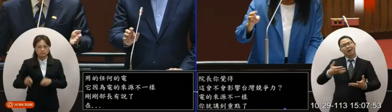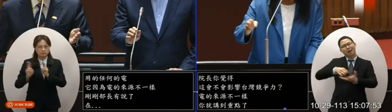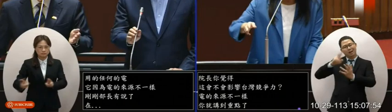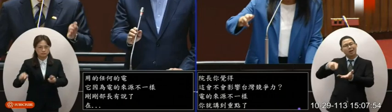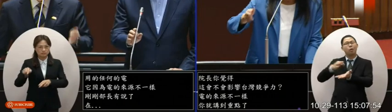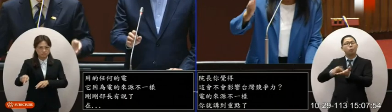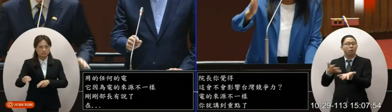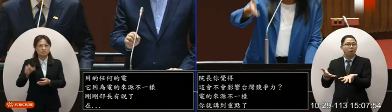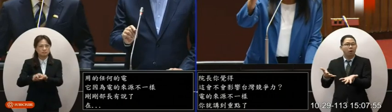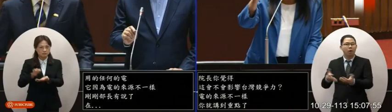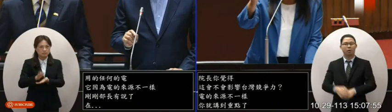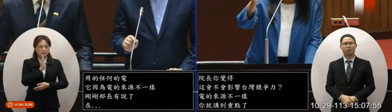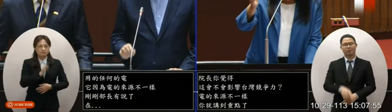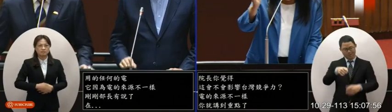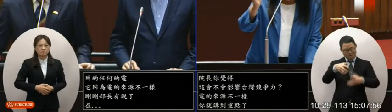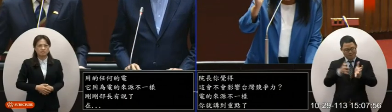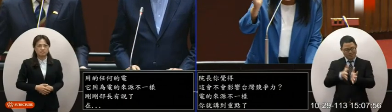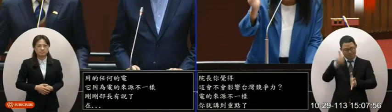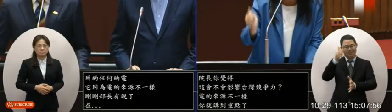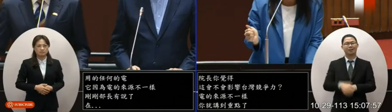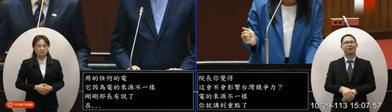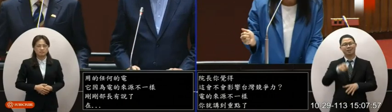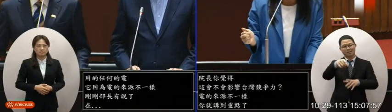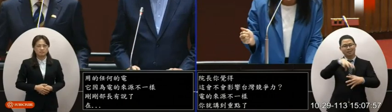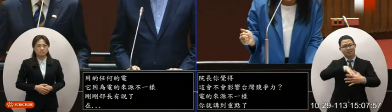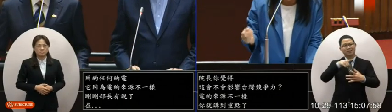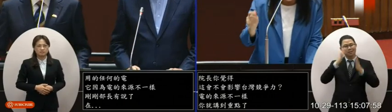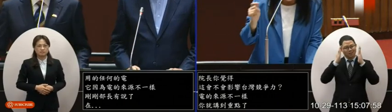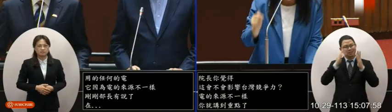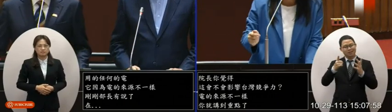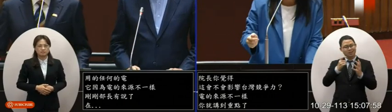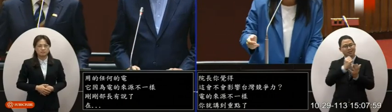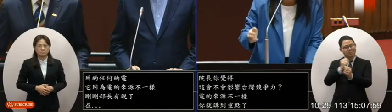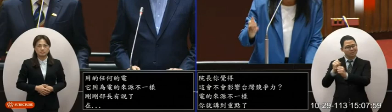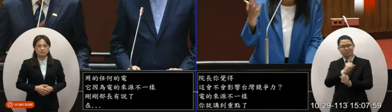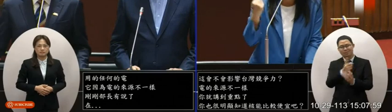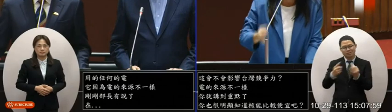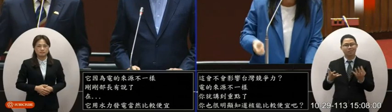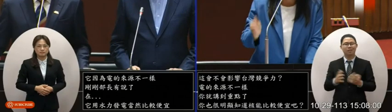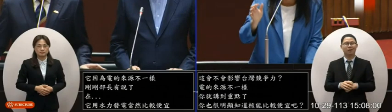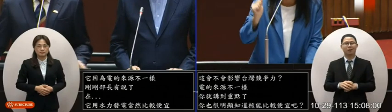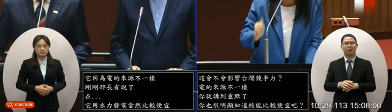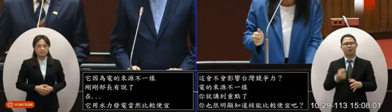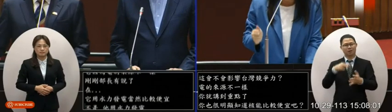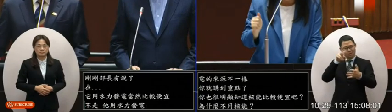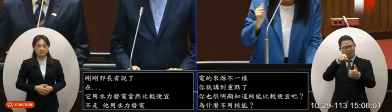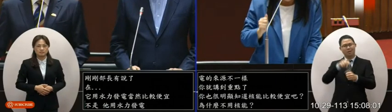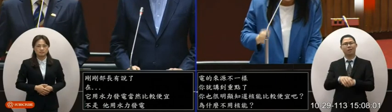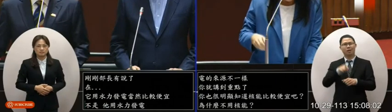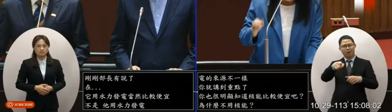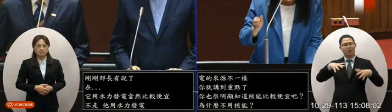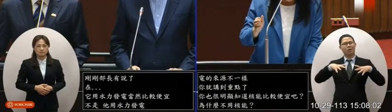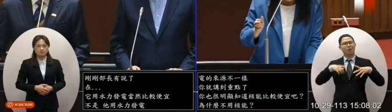它是用水力發電所以比較便宜部長我想您是一個認真做事的人而且您也我看起來不是很在乎